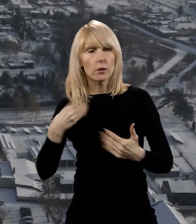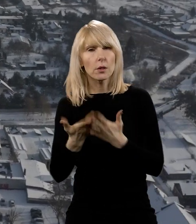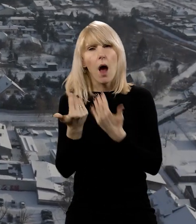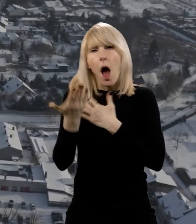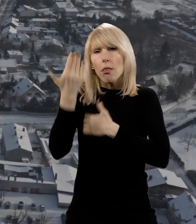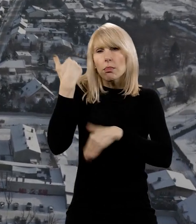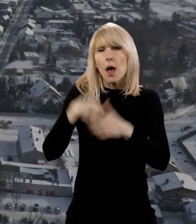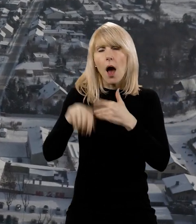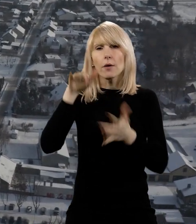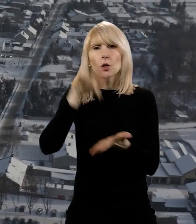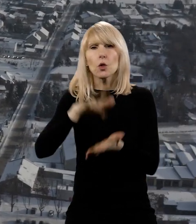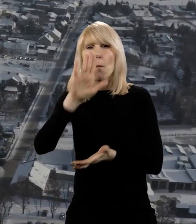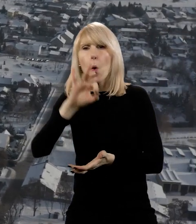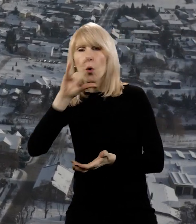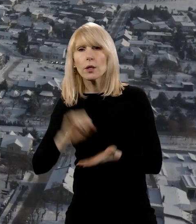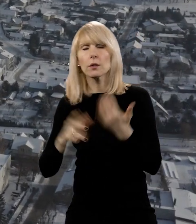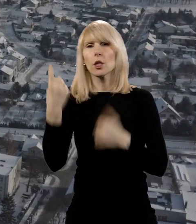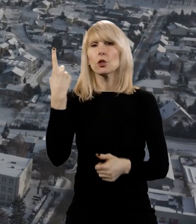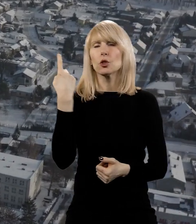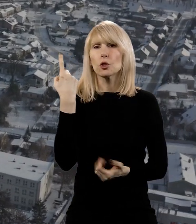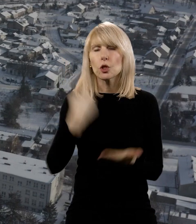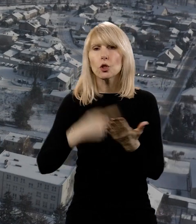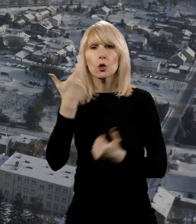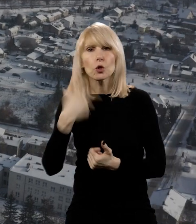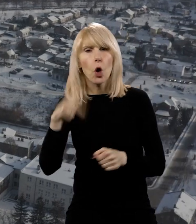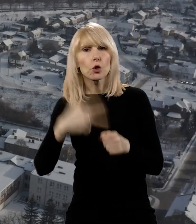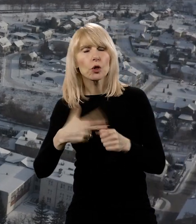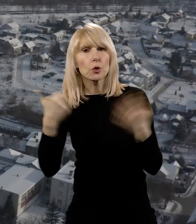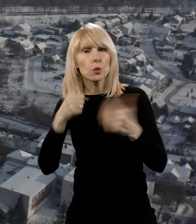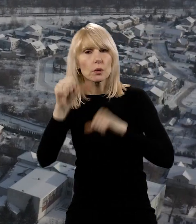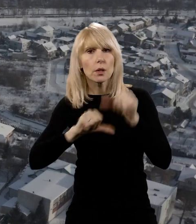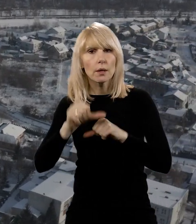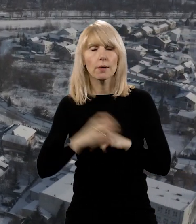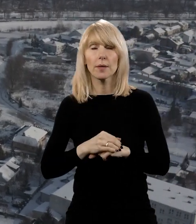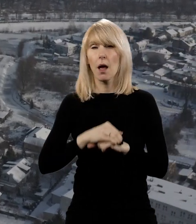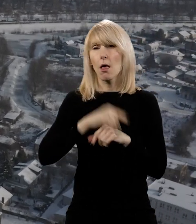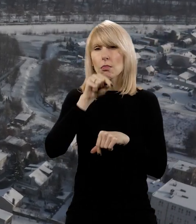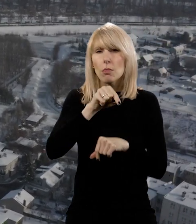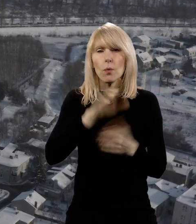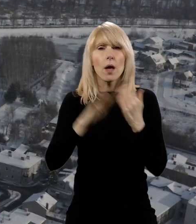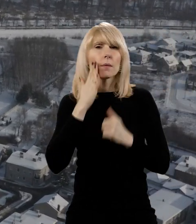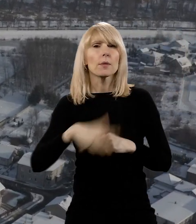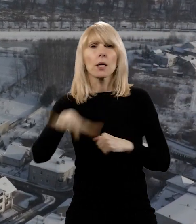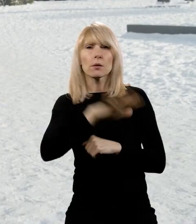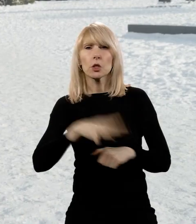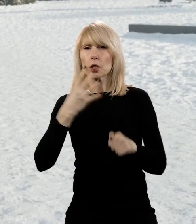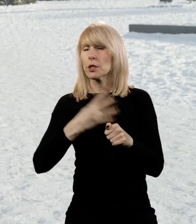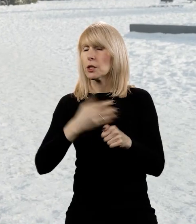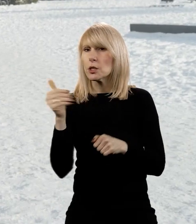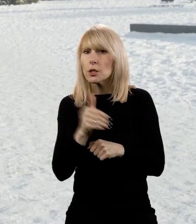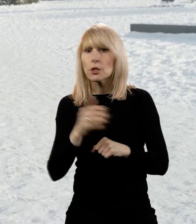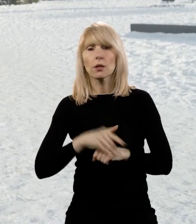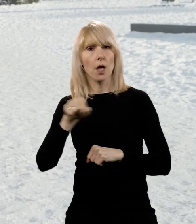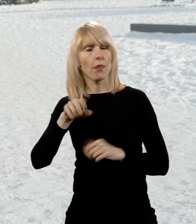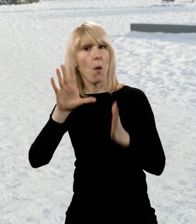pochodzi z Bulli Gnieźnieńskiej z 1136 roku. Obecnie Sieradz zamieszkuje nieco ponad 40 tysięcy mieszkańców, a samo